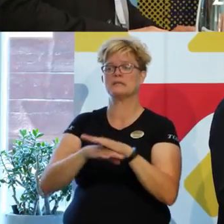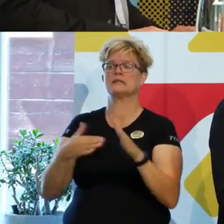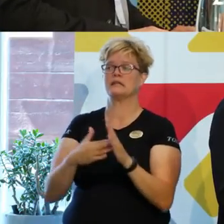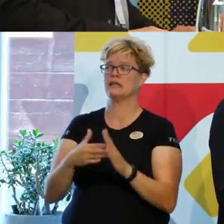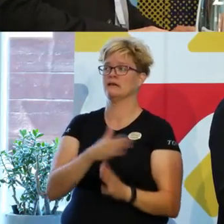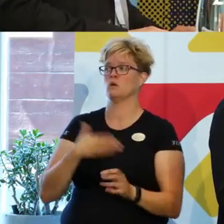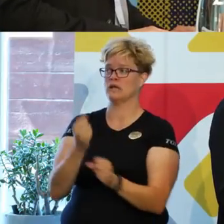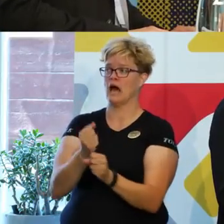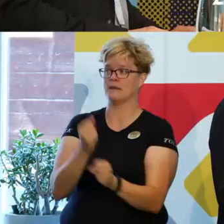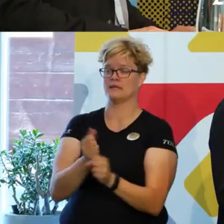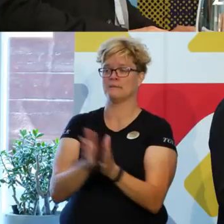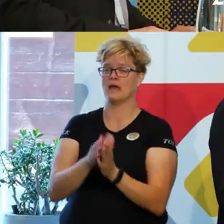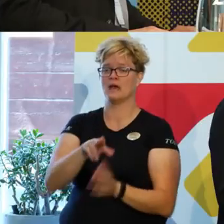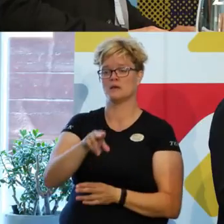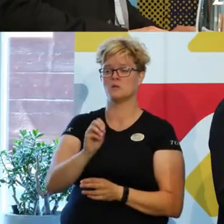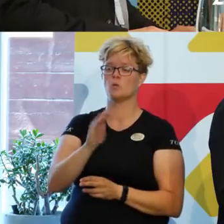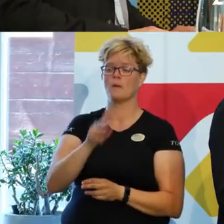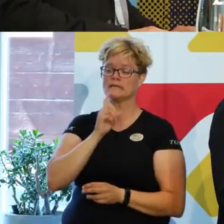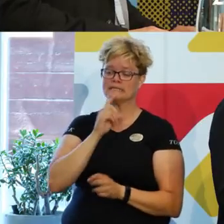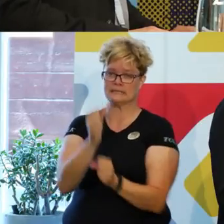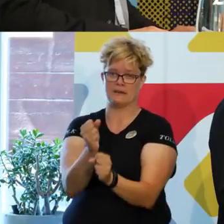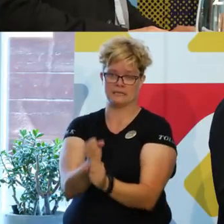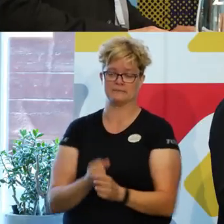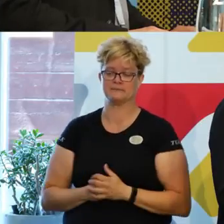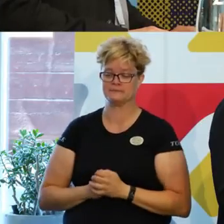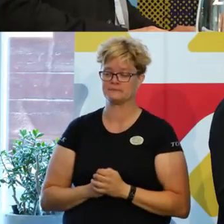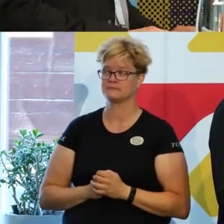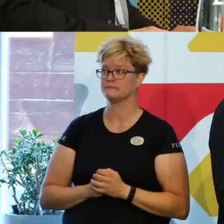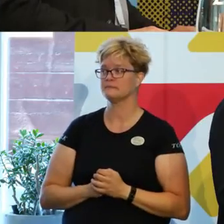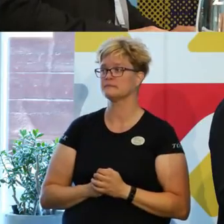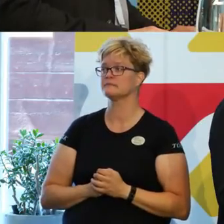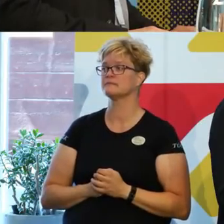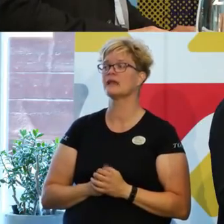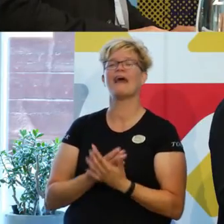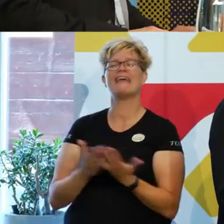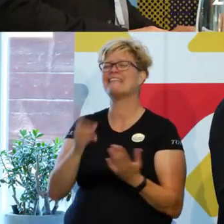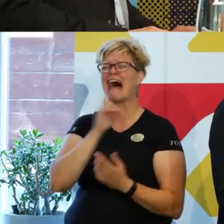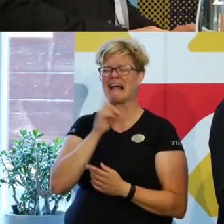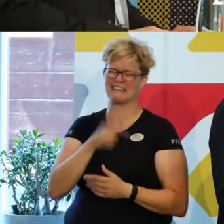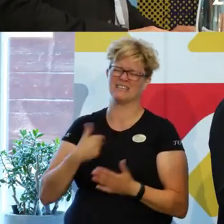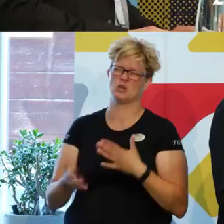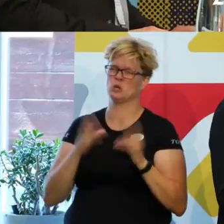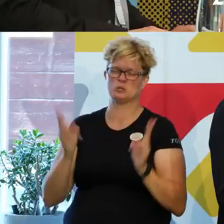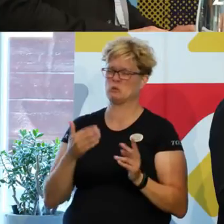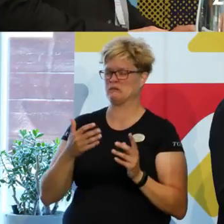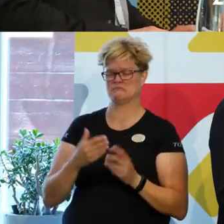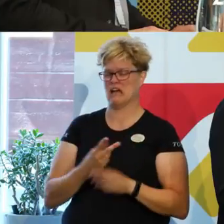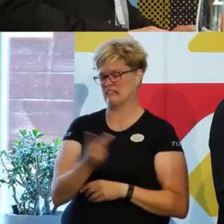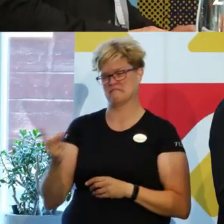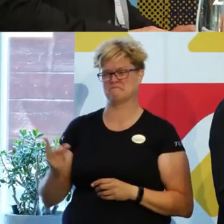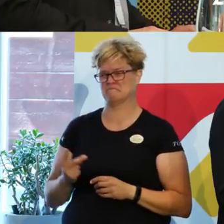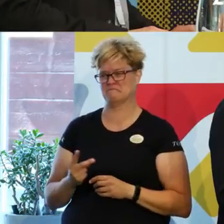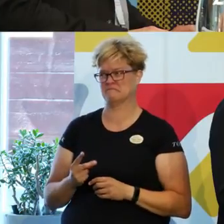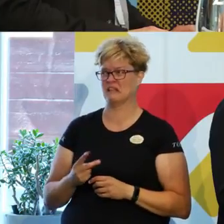ska arbeta med det med det normkritiska arbetet. Och det är inte alltid vi gör det, faktiskt. Vi jobbar,